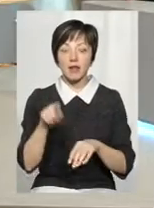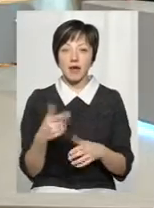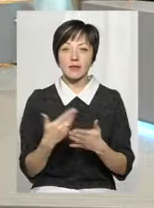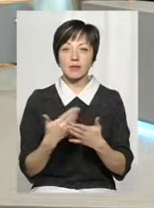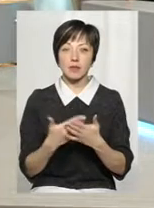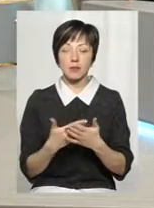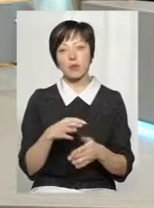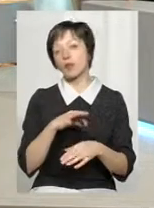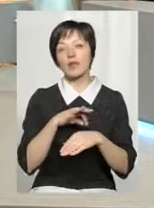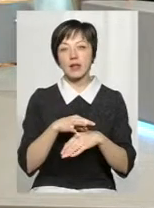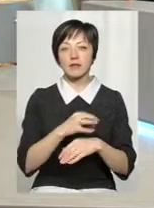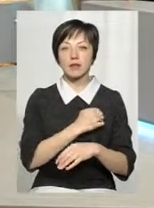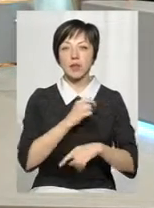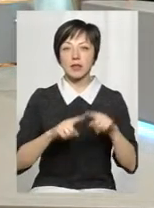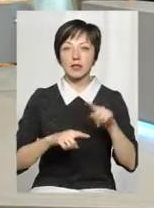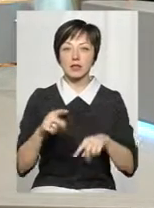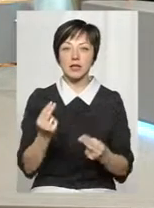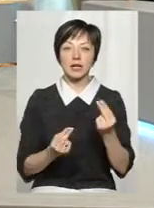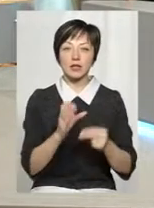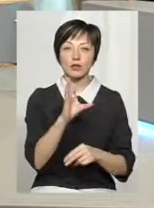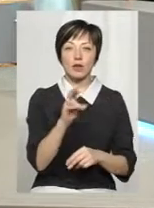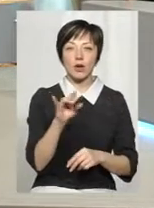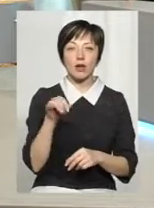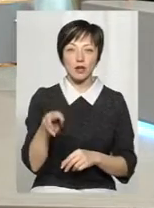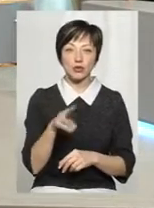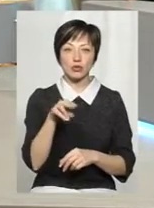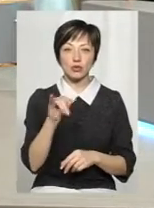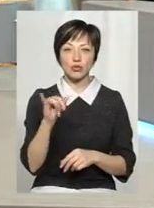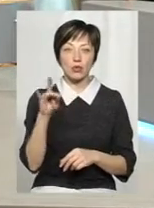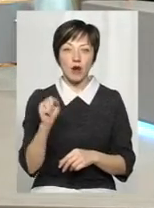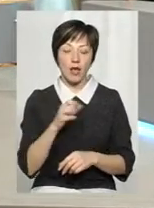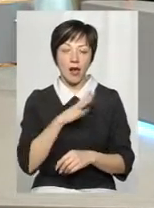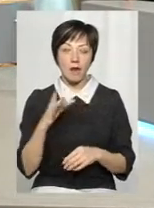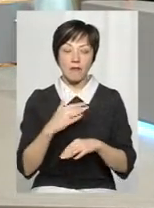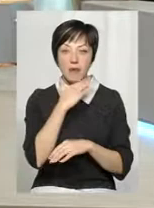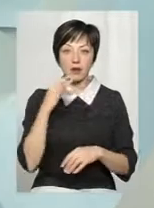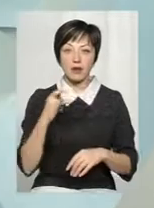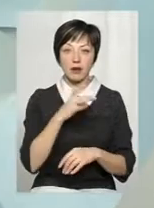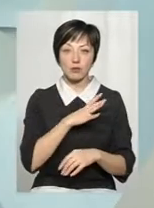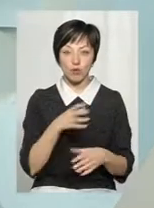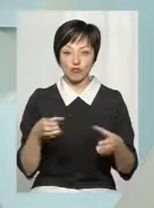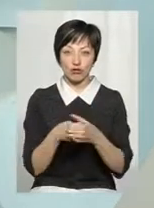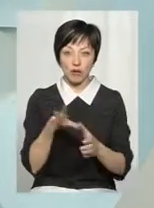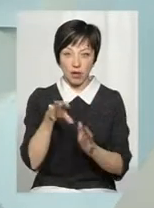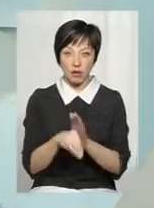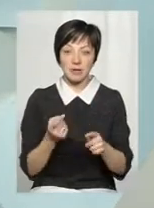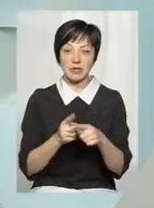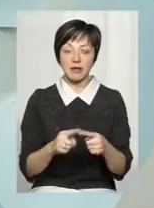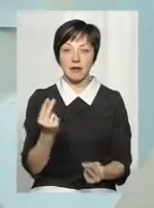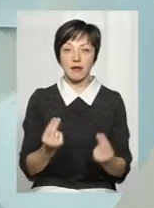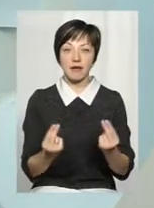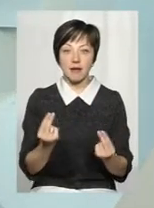проведення військово-патріотичної гри «Сокіл-Джура», я неодноразово був в штабі цієї гри,